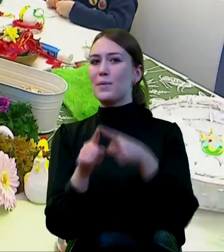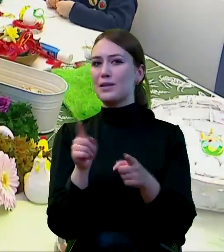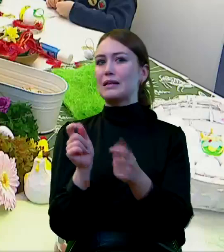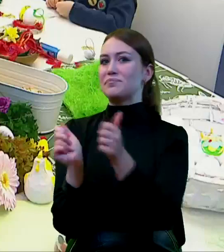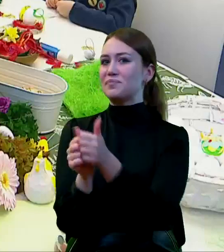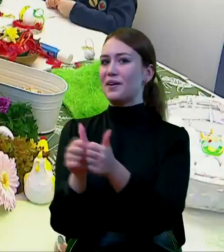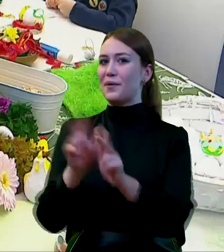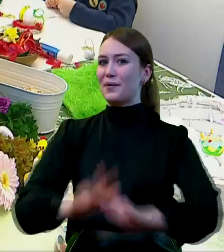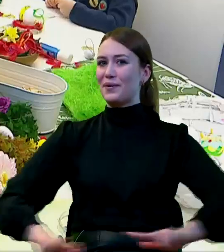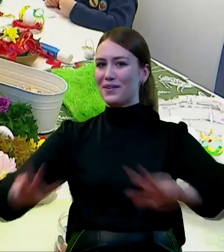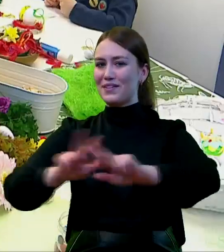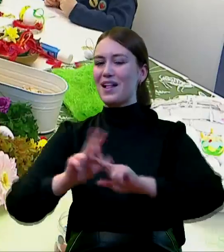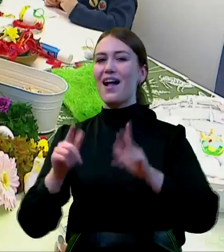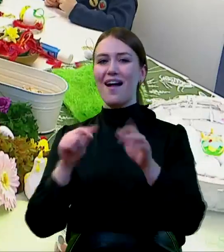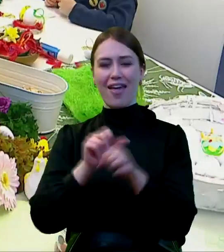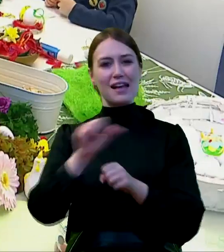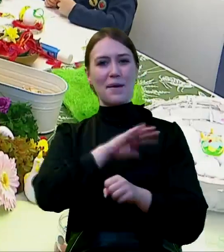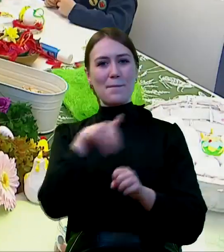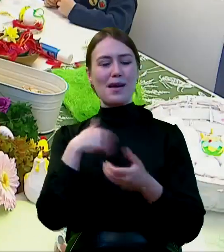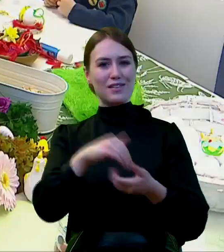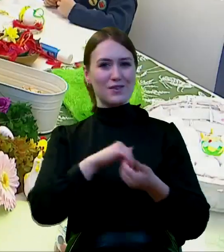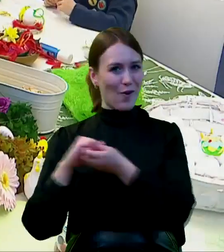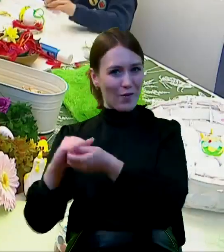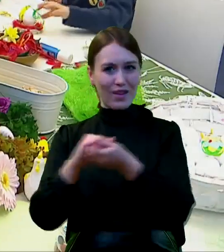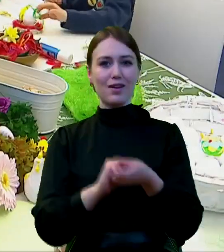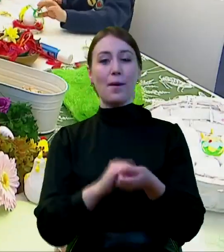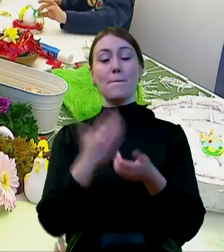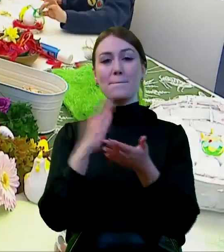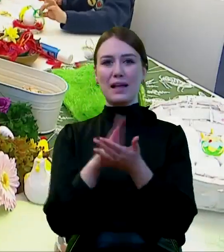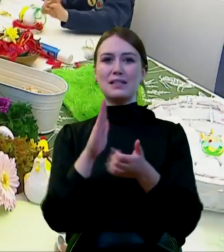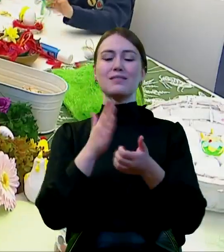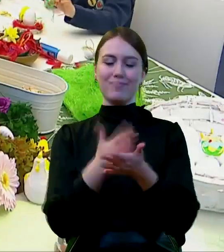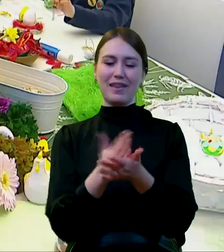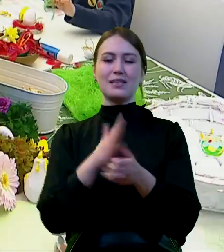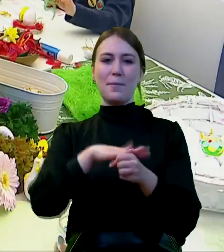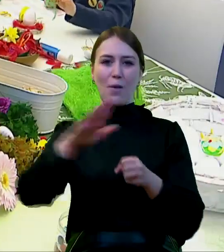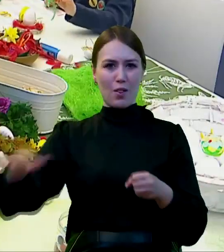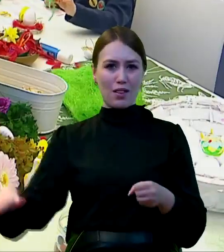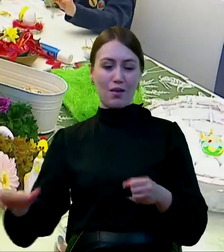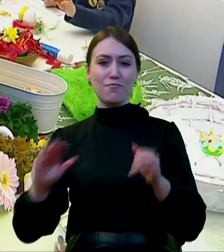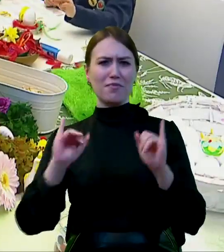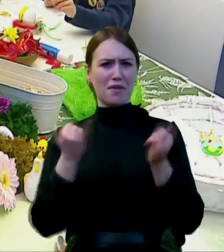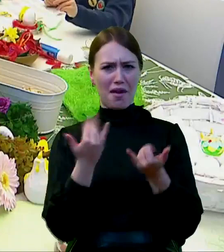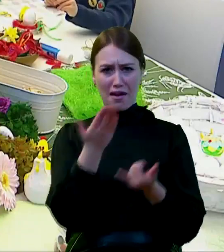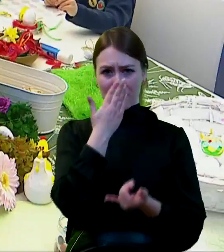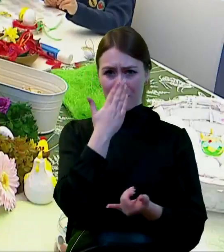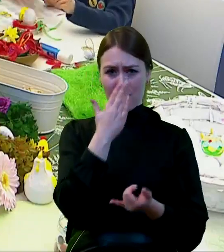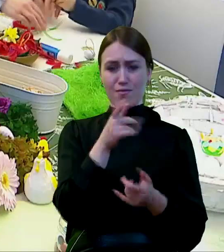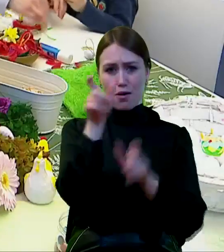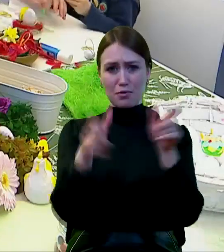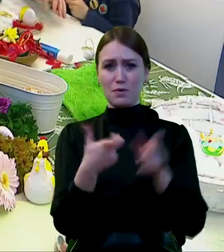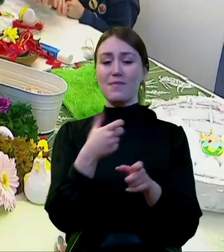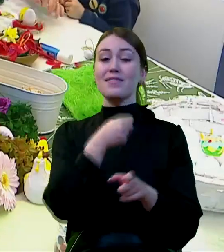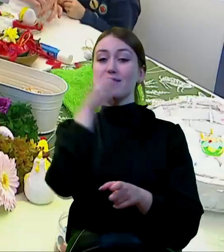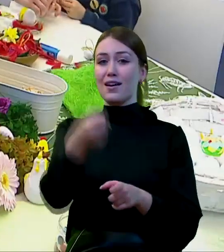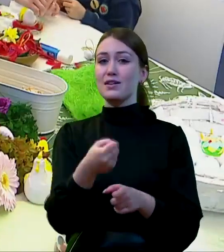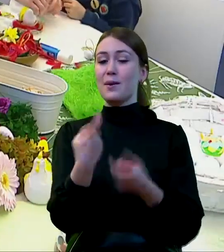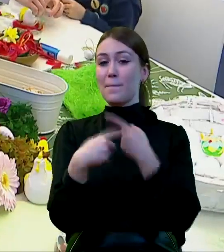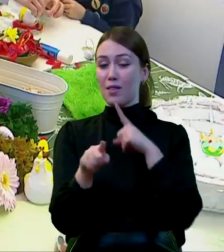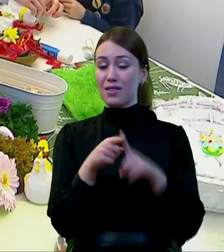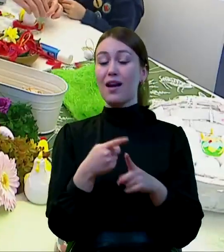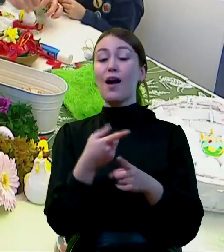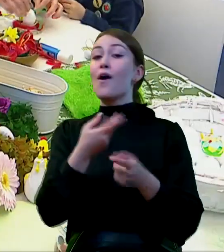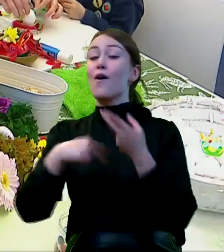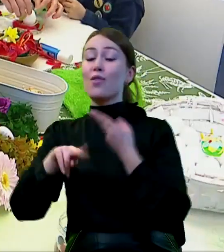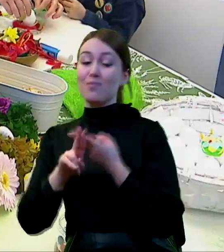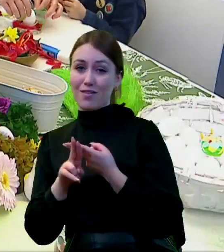prorodzinna utrzymywana jest w duchu solidarności międzypokoleniowej. Jaka jest polityka rządu wobec osób starszych? Na